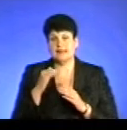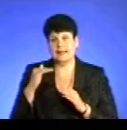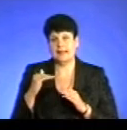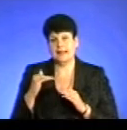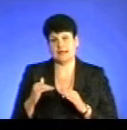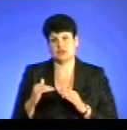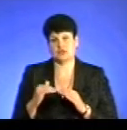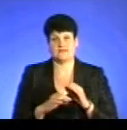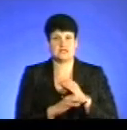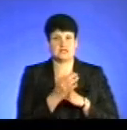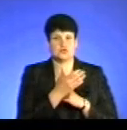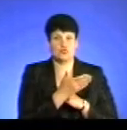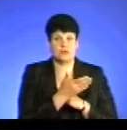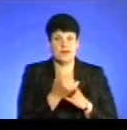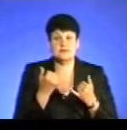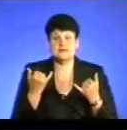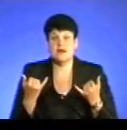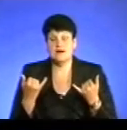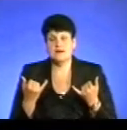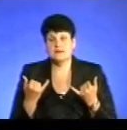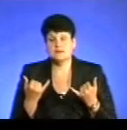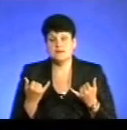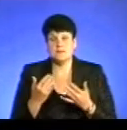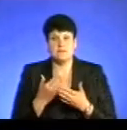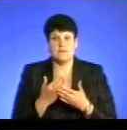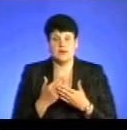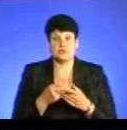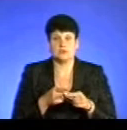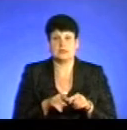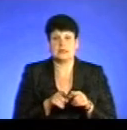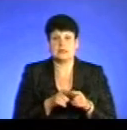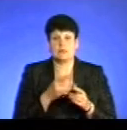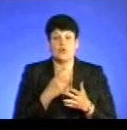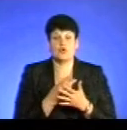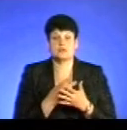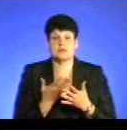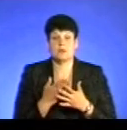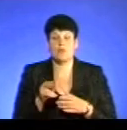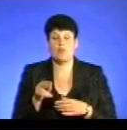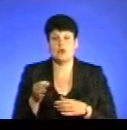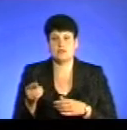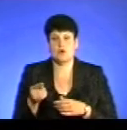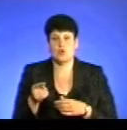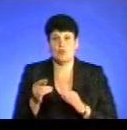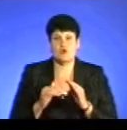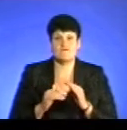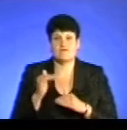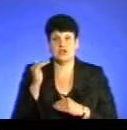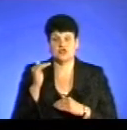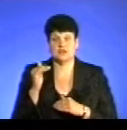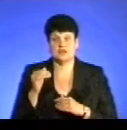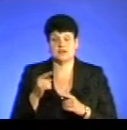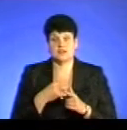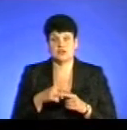наприклад, в Східній області. Але от зараз ми маємо такі показники. Показники по Тернополю вищі, ніж